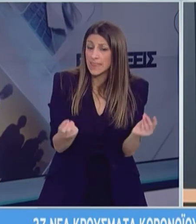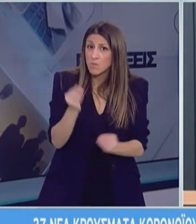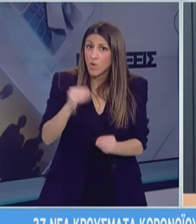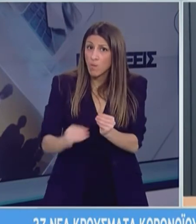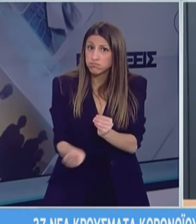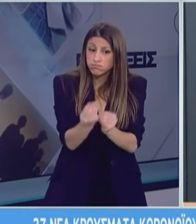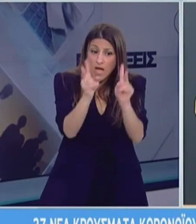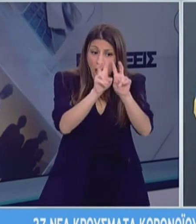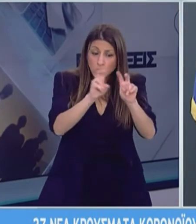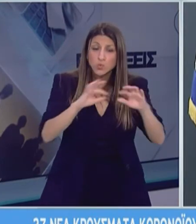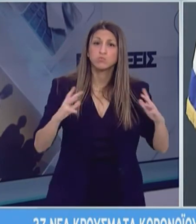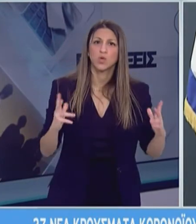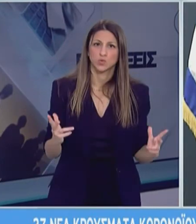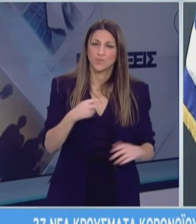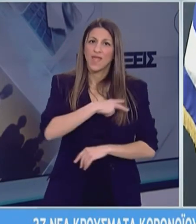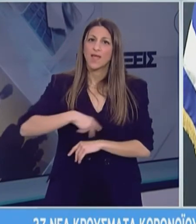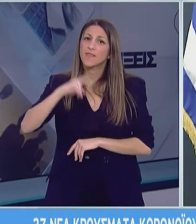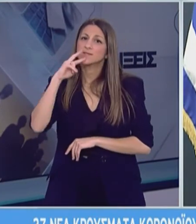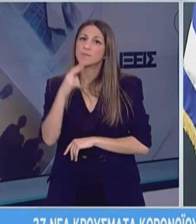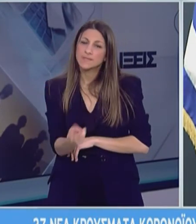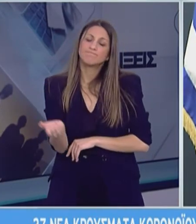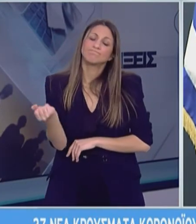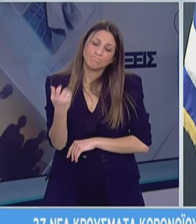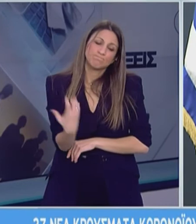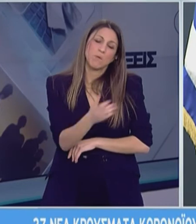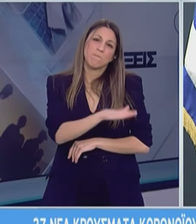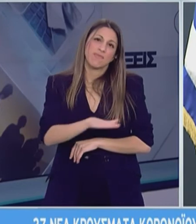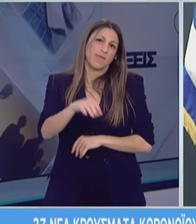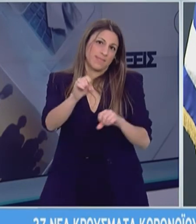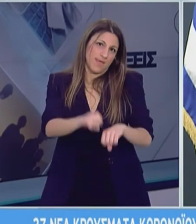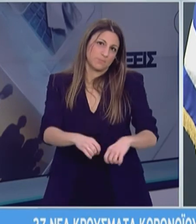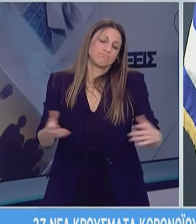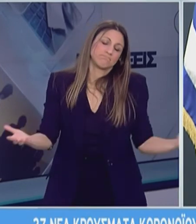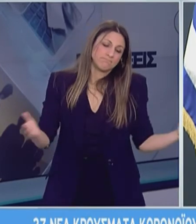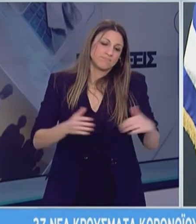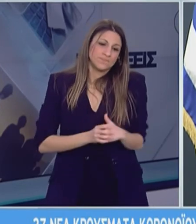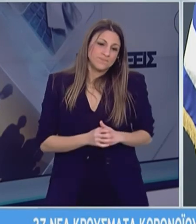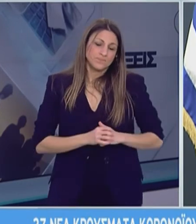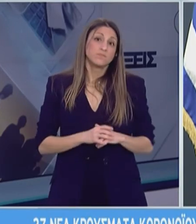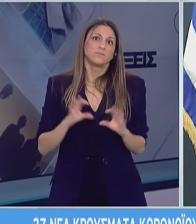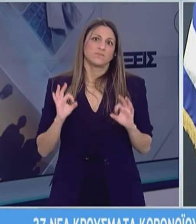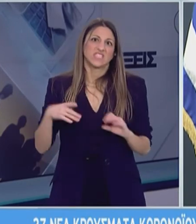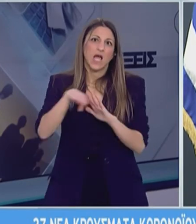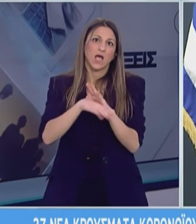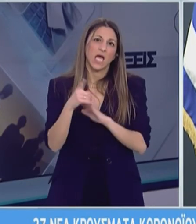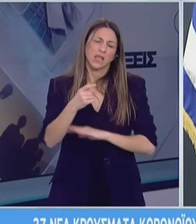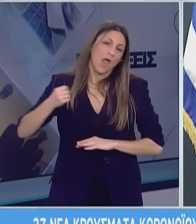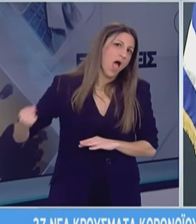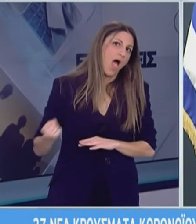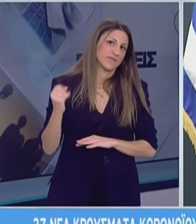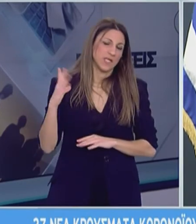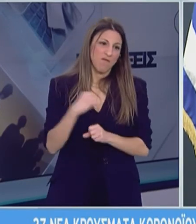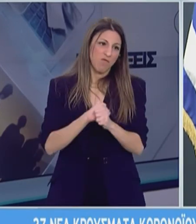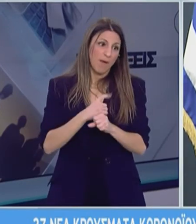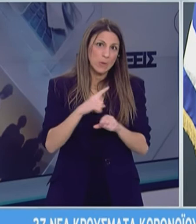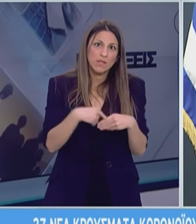Μέσα στον αλγόριθμο της θεραπείας μπαίνουν και τα παιδάκια αλλά θα πούμε εδώ πέρα ότι είναι επίσης πολύ αυστηρά τα κριτήρια για χορήγηση θεραπείας στα